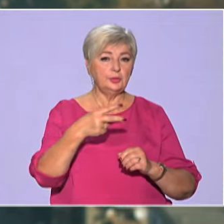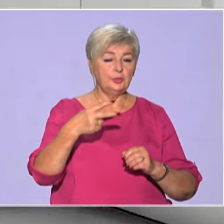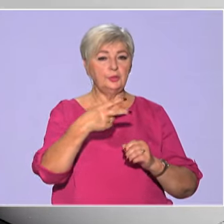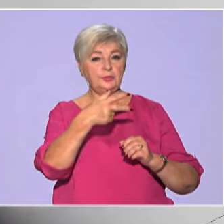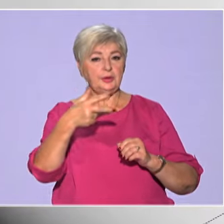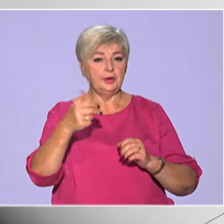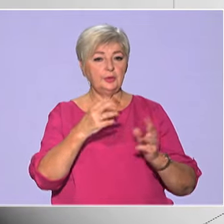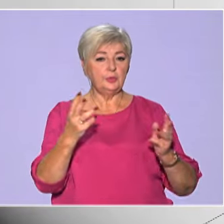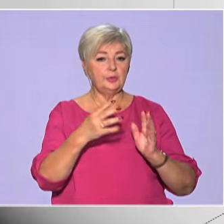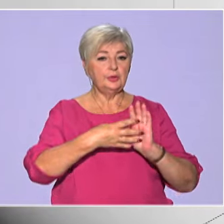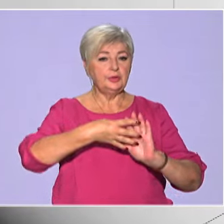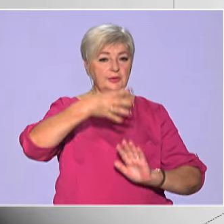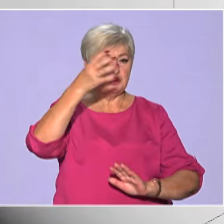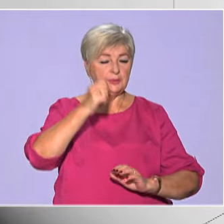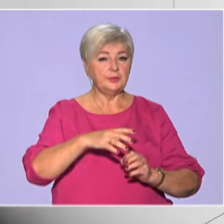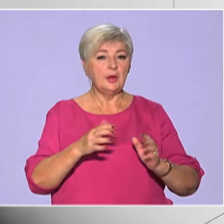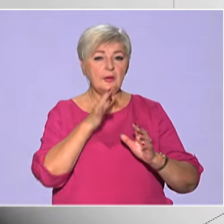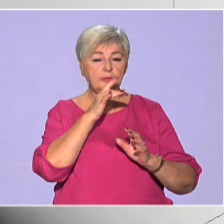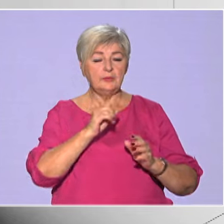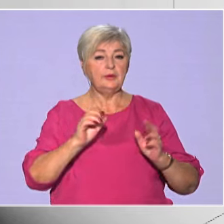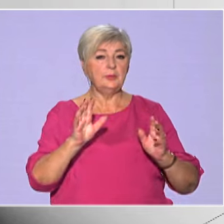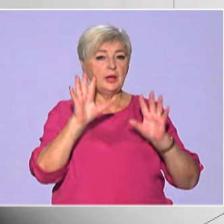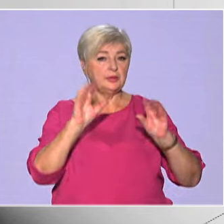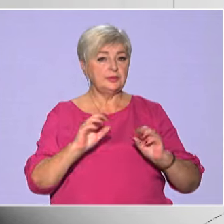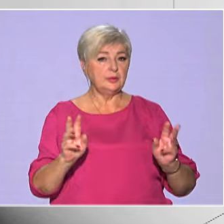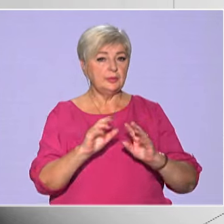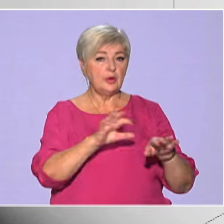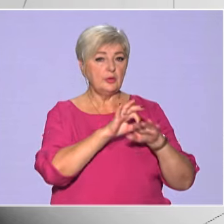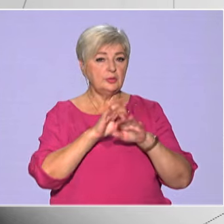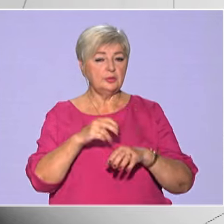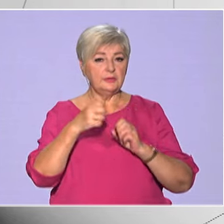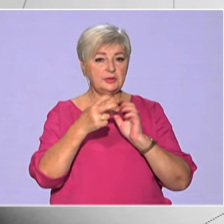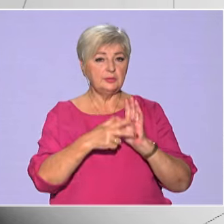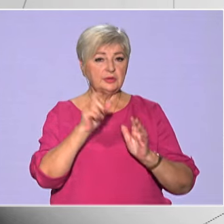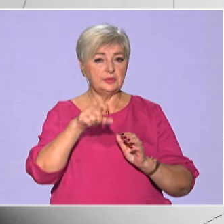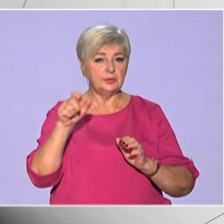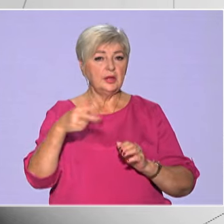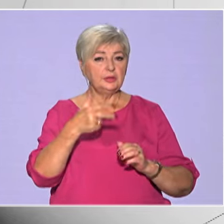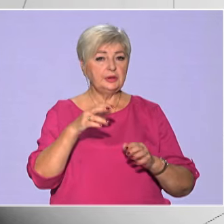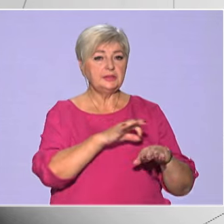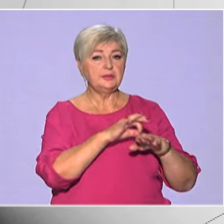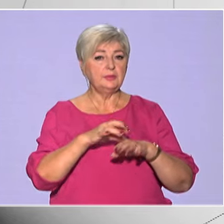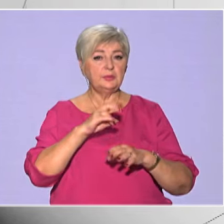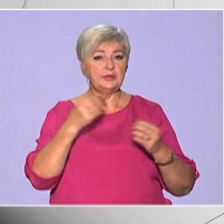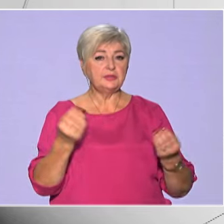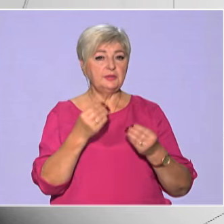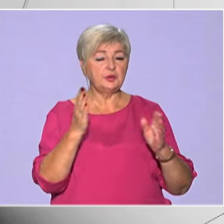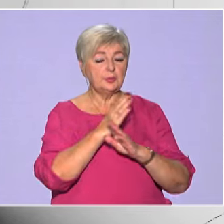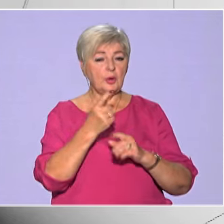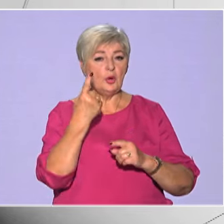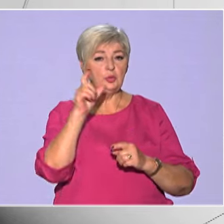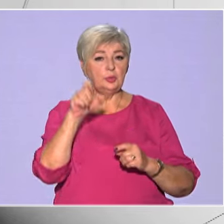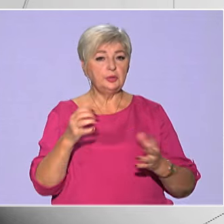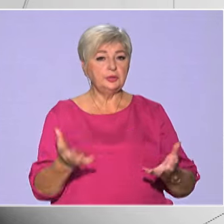'ятиповерхівки. Під час гасіння пожежі евакуйовано 18 осіб, 30 виведено на свіже повітря. Одну людину